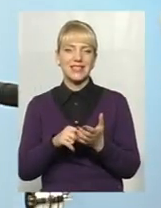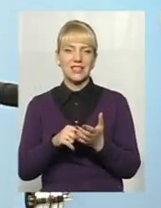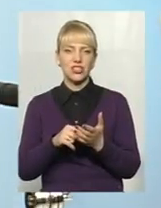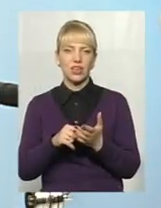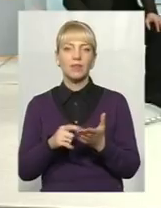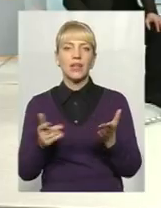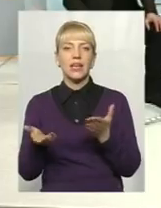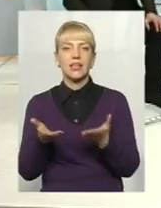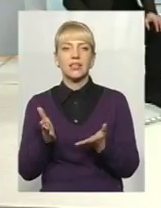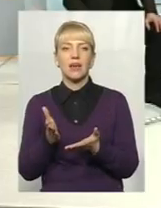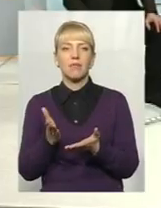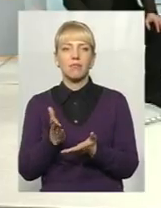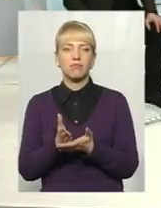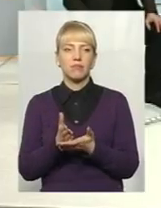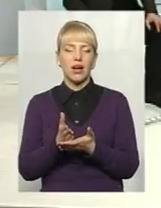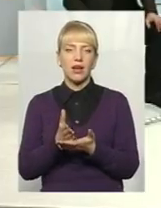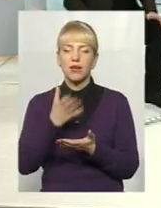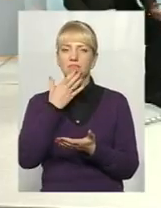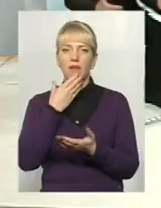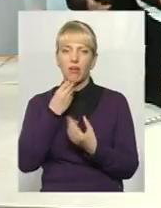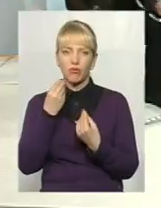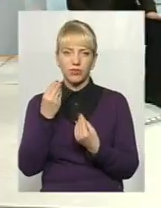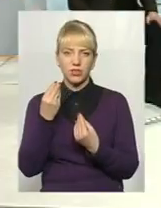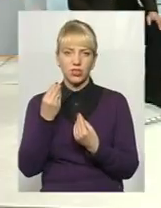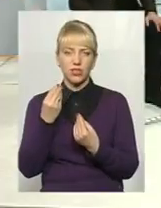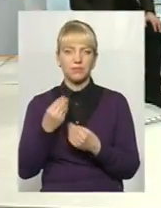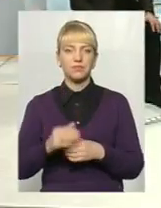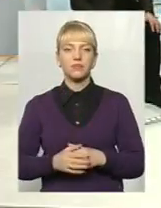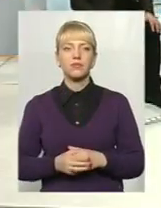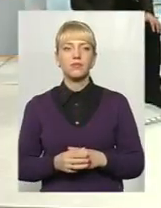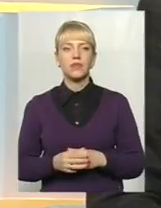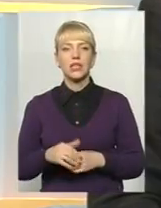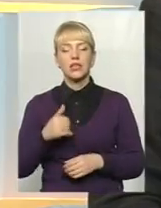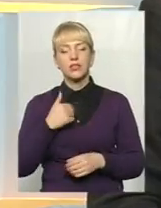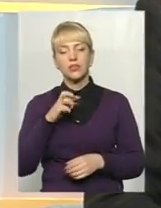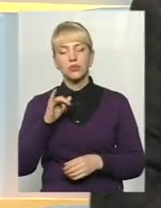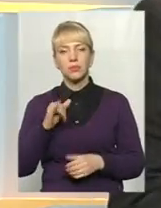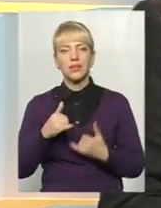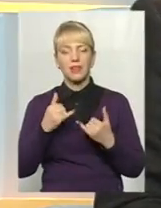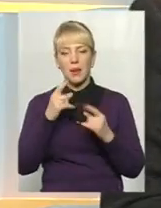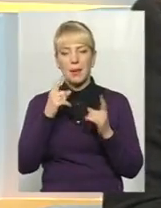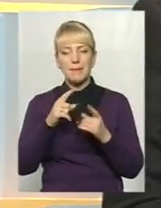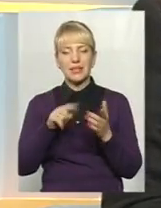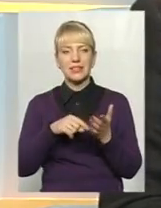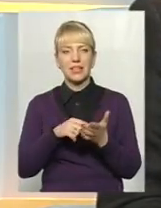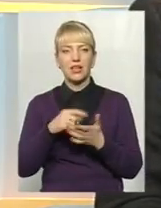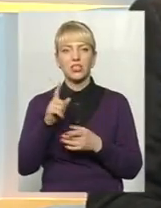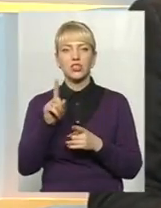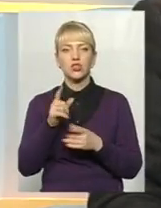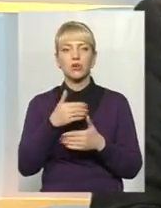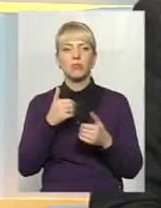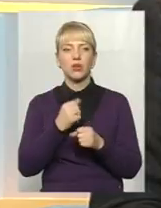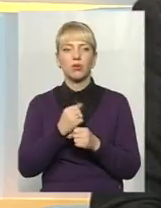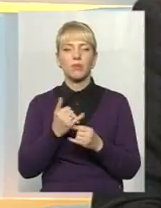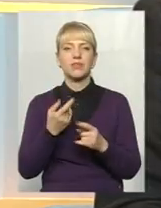має досить малювничка? По-перше, дуже хотілося б для містечка, тому що те, що ми робимо, ми працюємо на